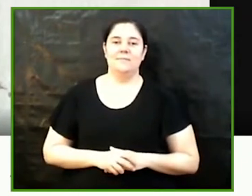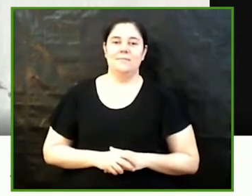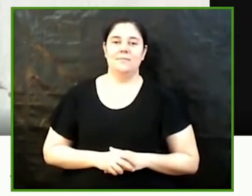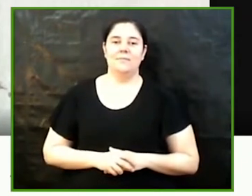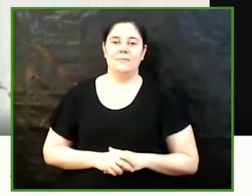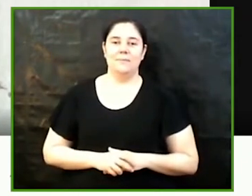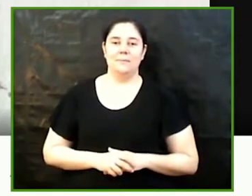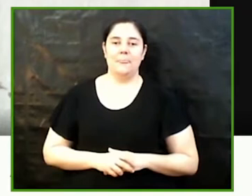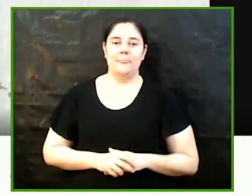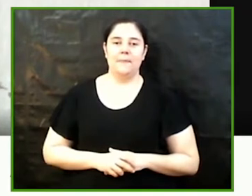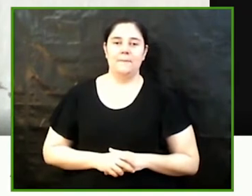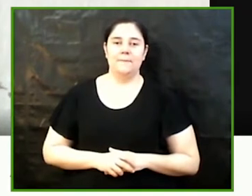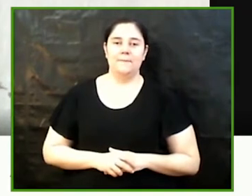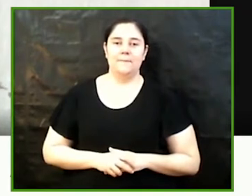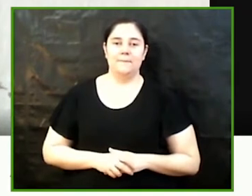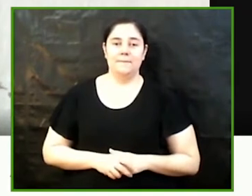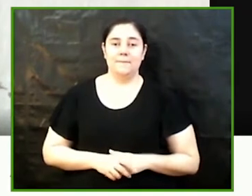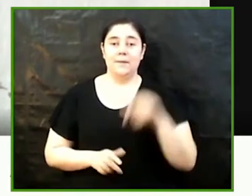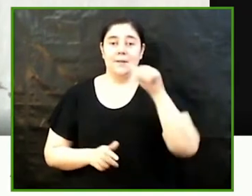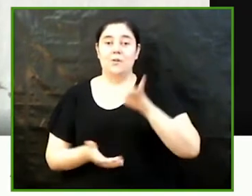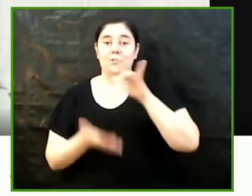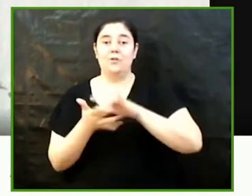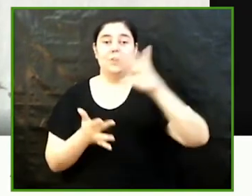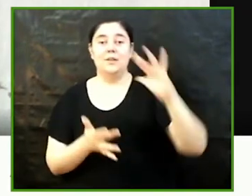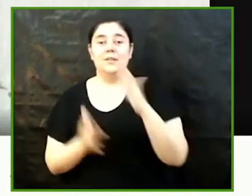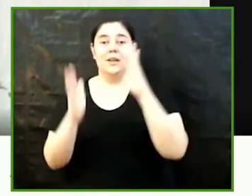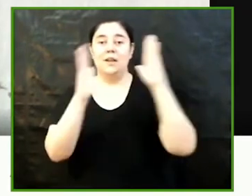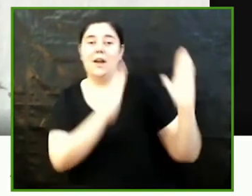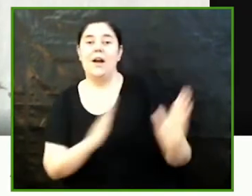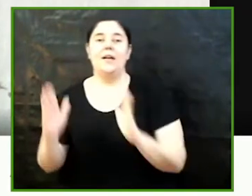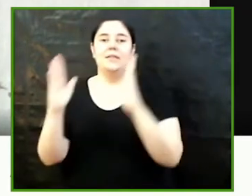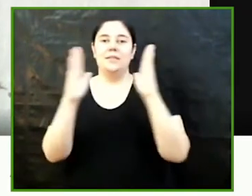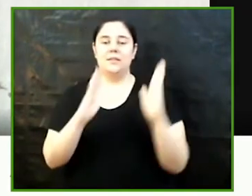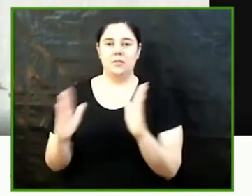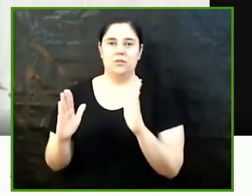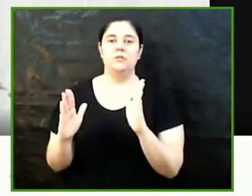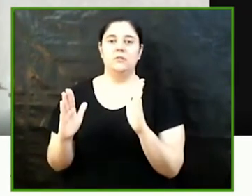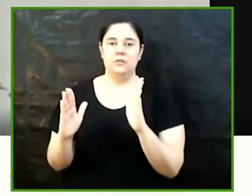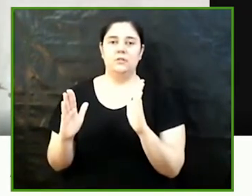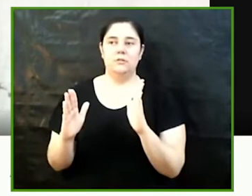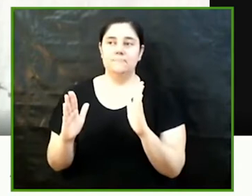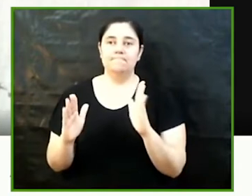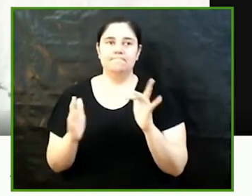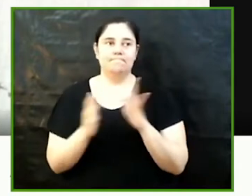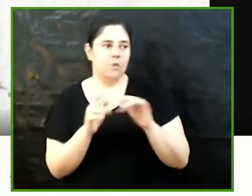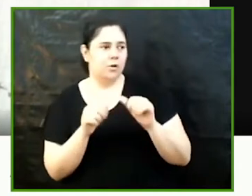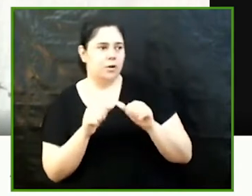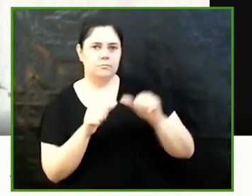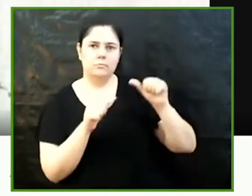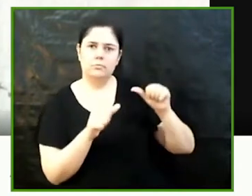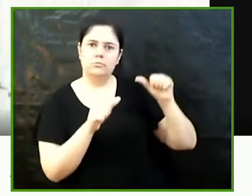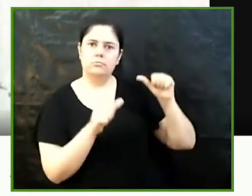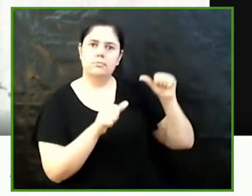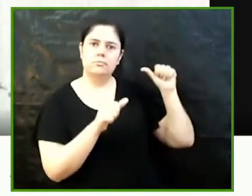aquesta cinquena edició va venir precedida de tot un camí que va